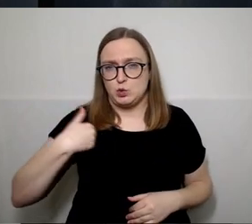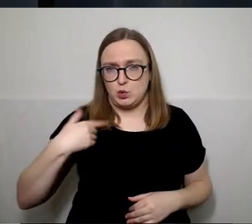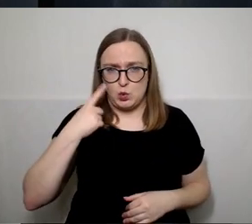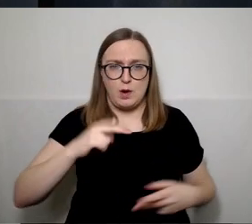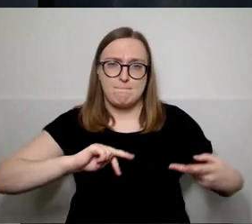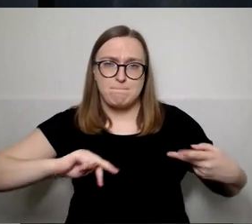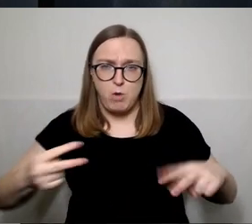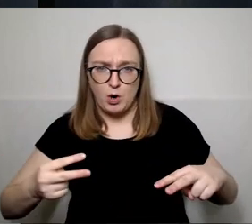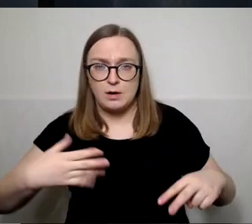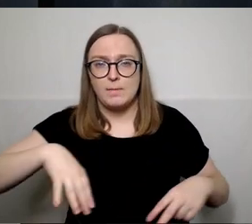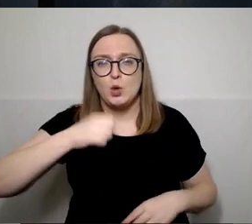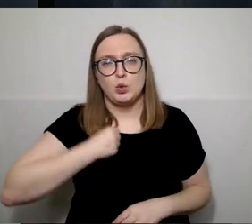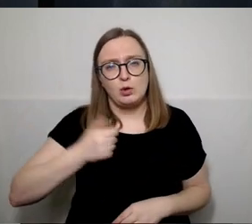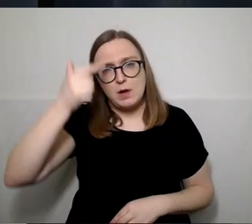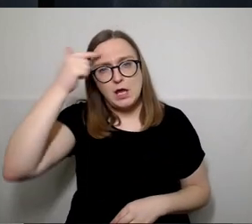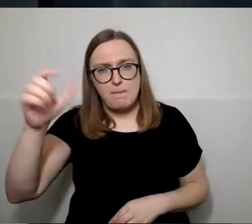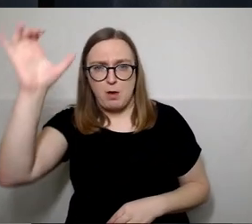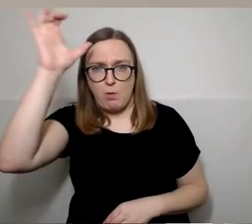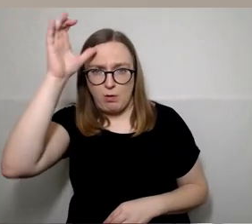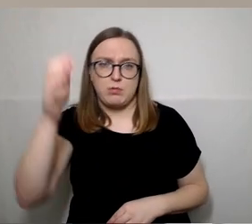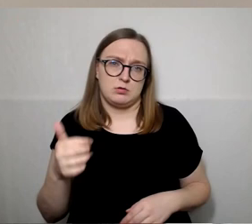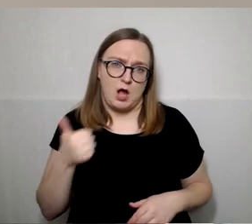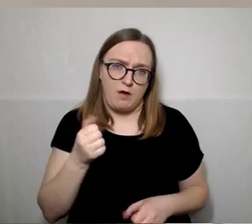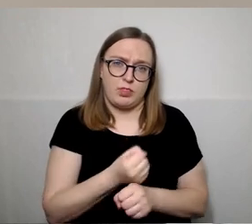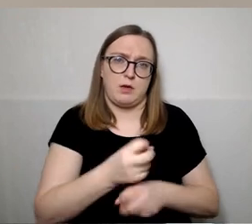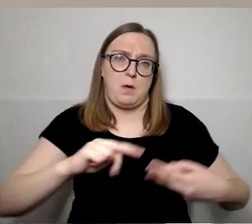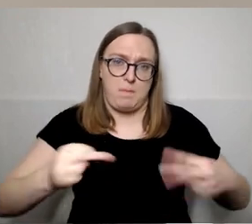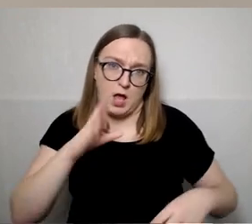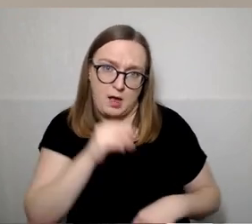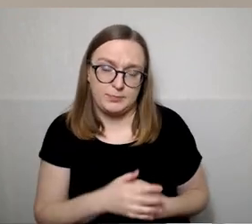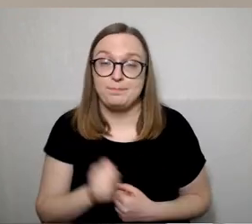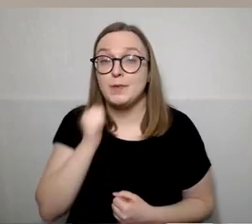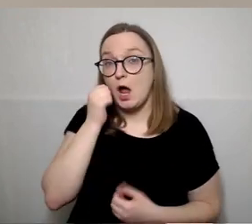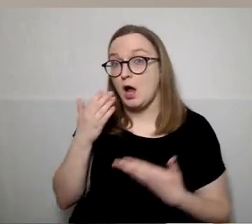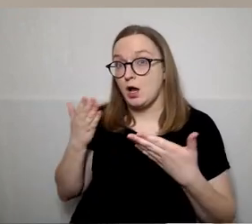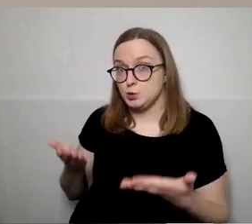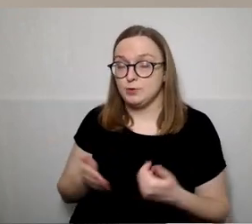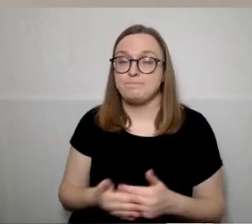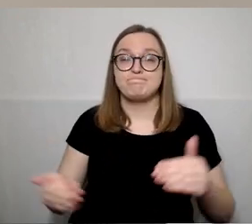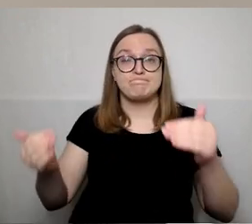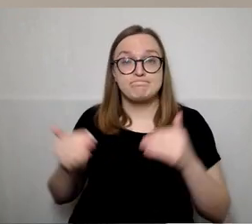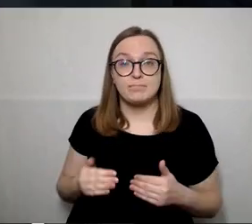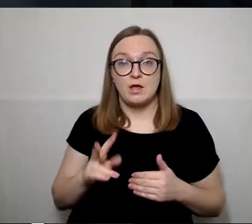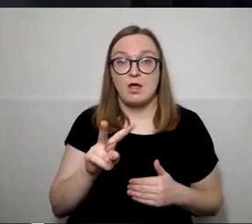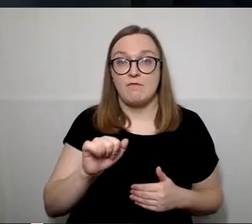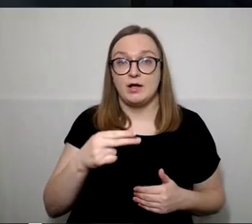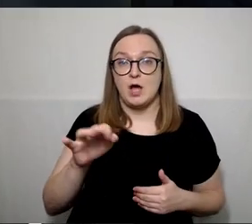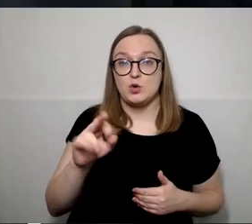gebėjimus ir kompetencijas tą daryti. Ačiū. Prašau, ponio Vainauskį.